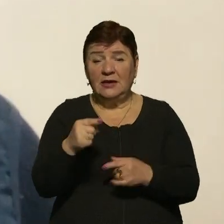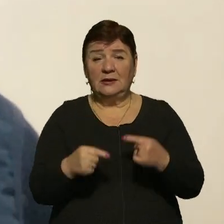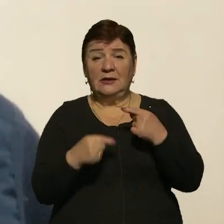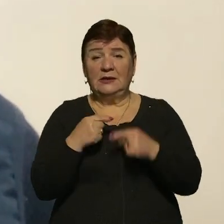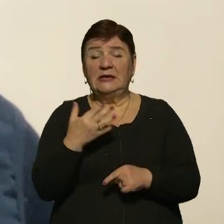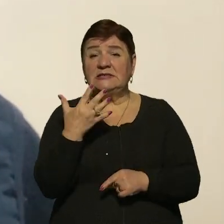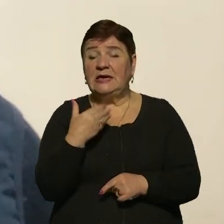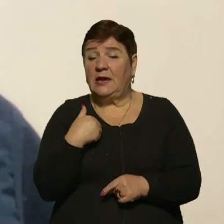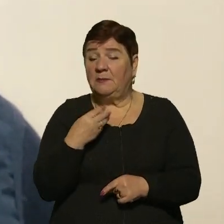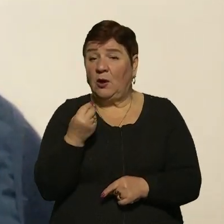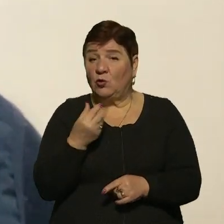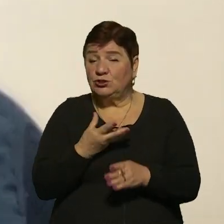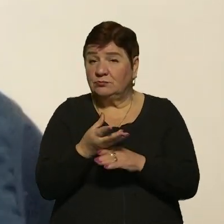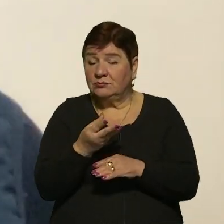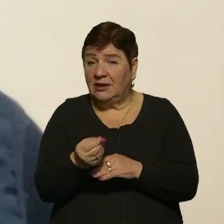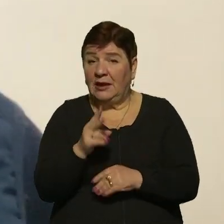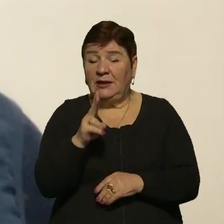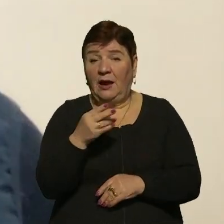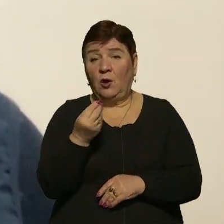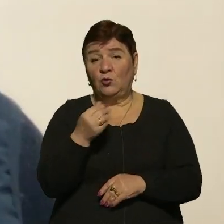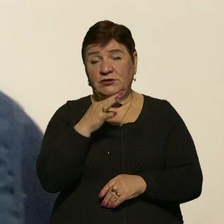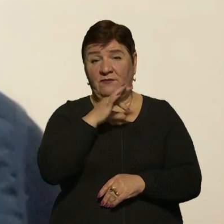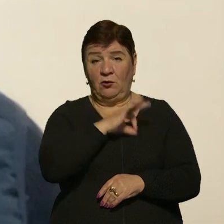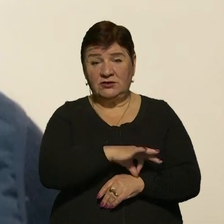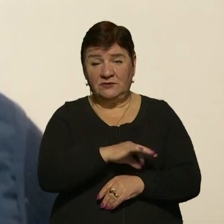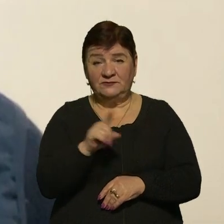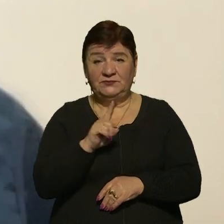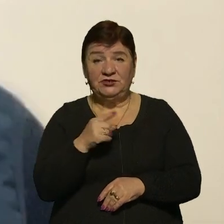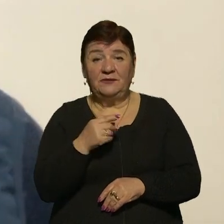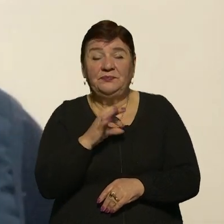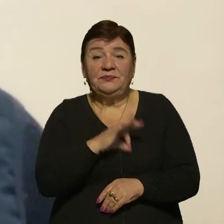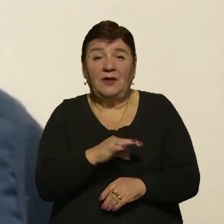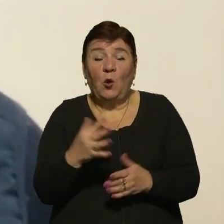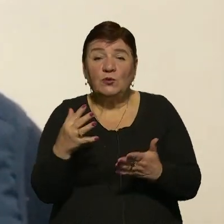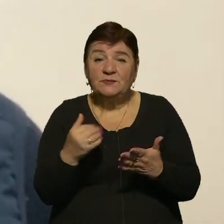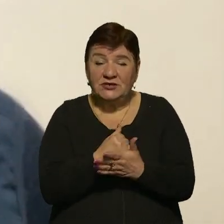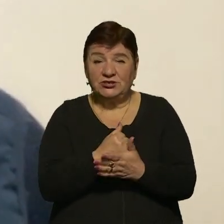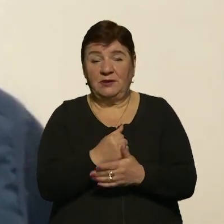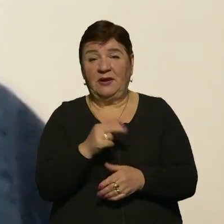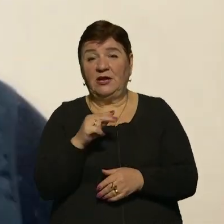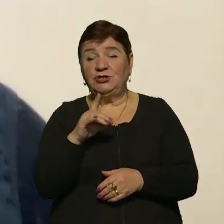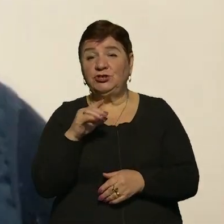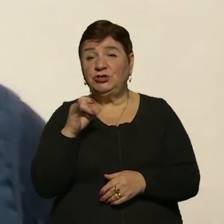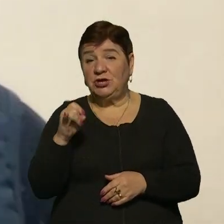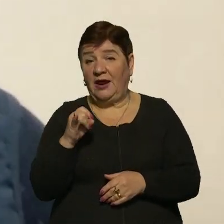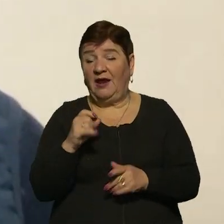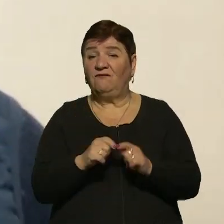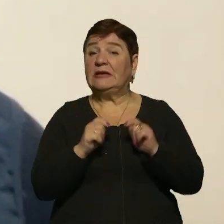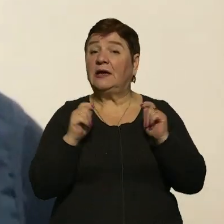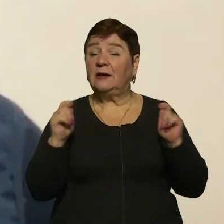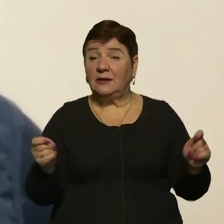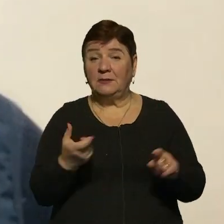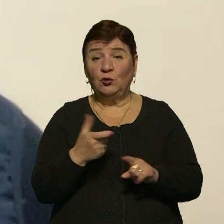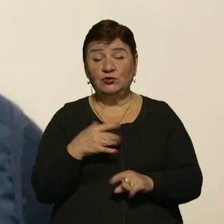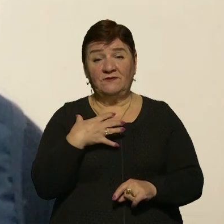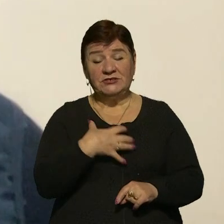про те, скільки ми грошей даємо Україні, як ці гроші використовуються, чи вони є успішними, чи вони відкритими. Для них